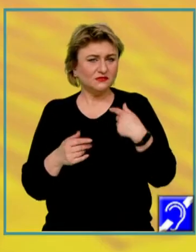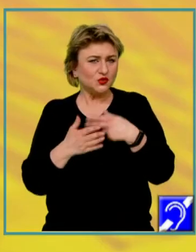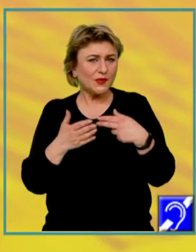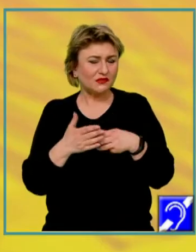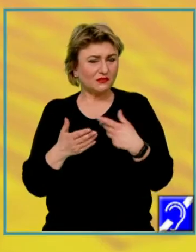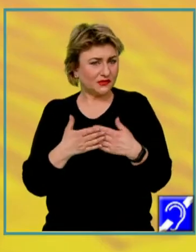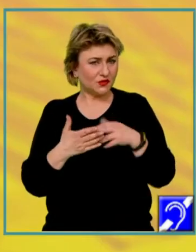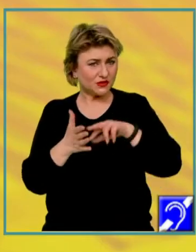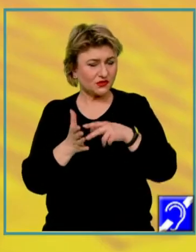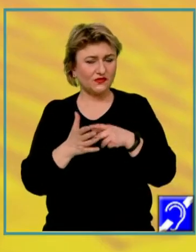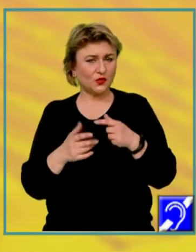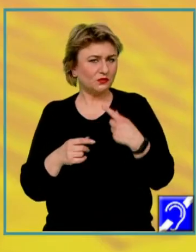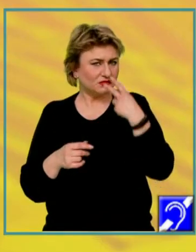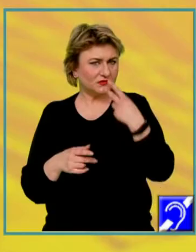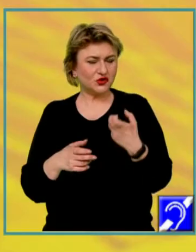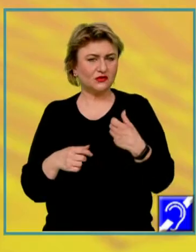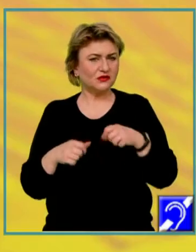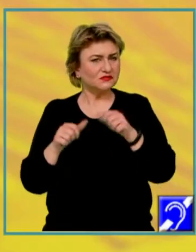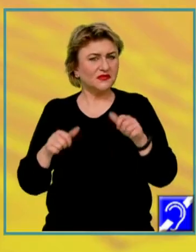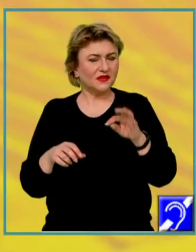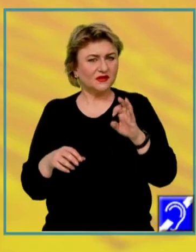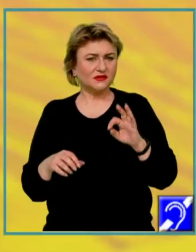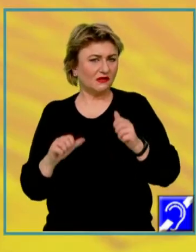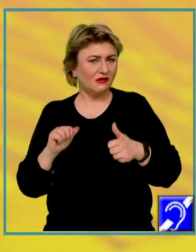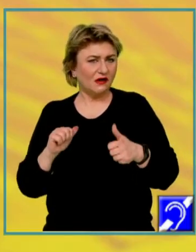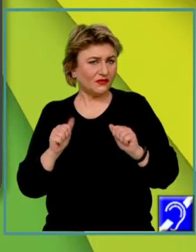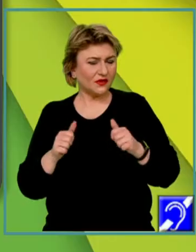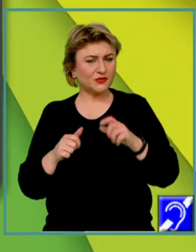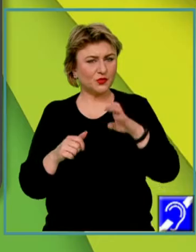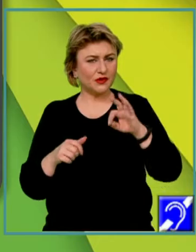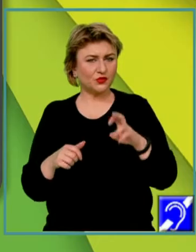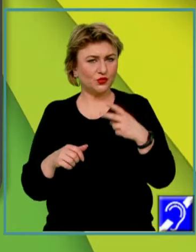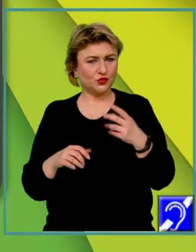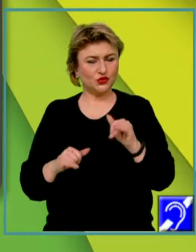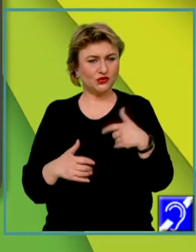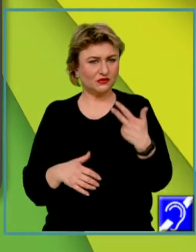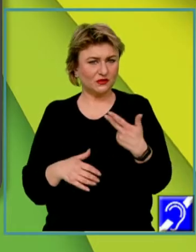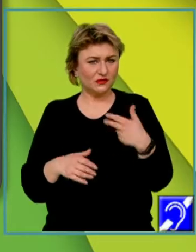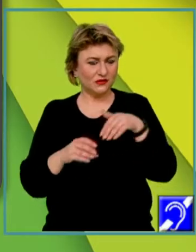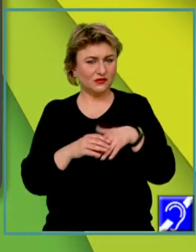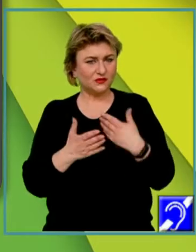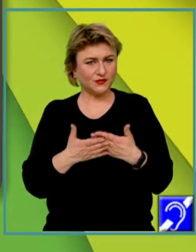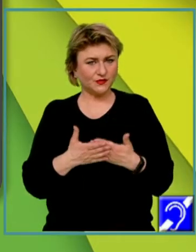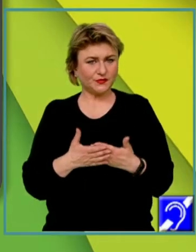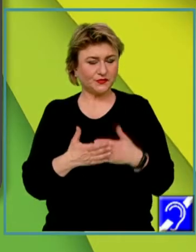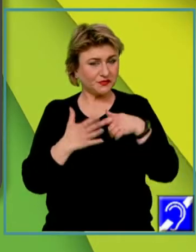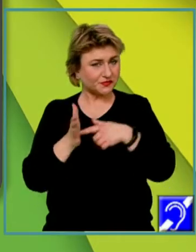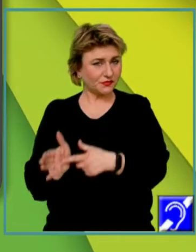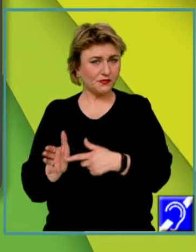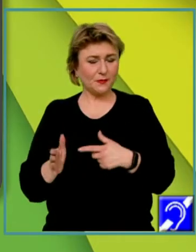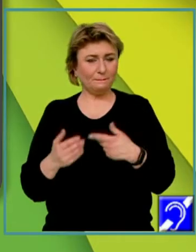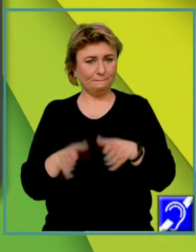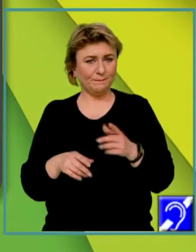rezolvare cu privire la modelul test-antrenament și anume subiectul 2 și 3. În această prezentare